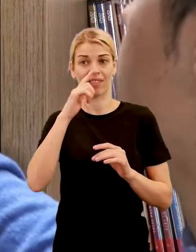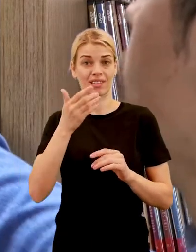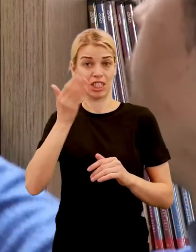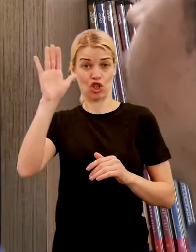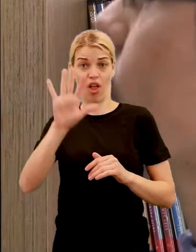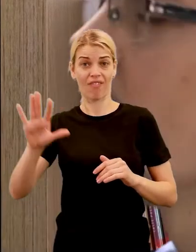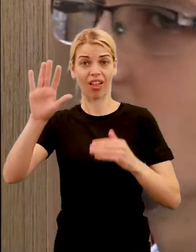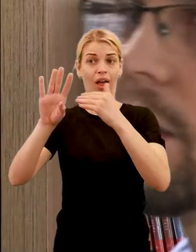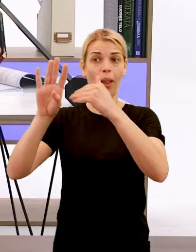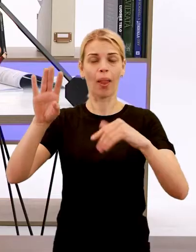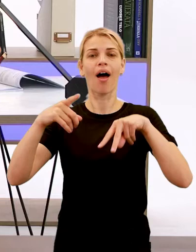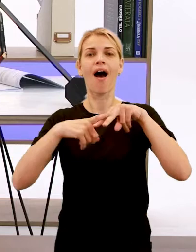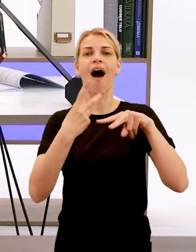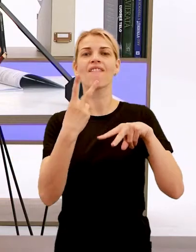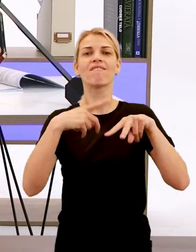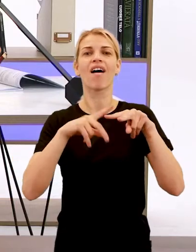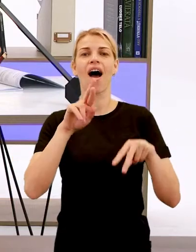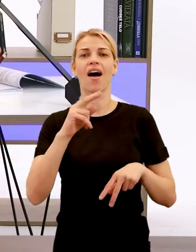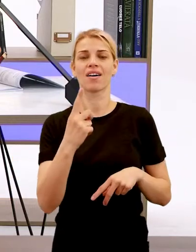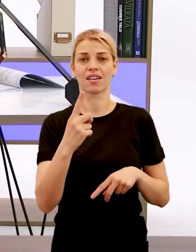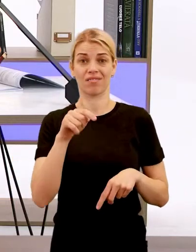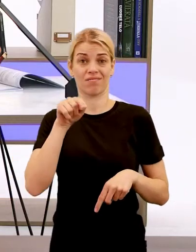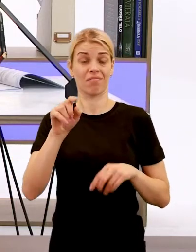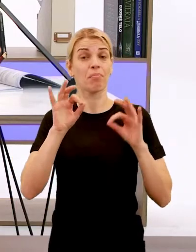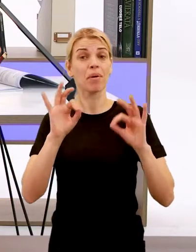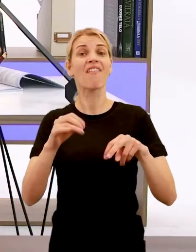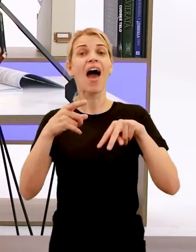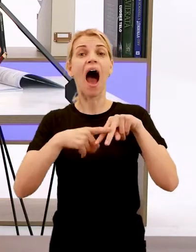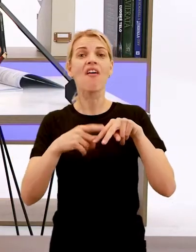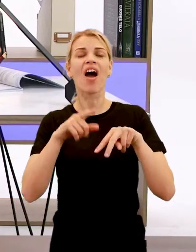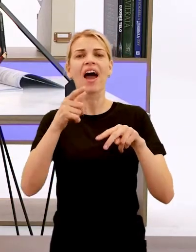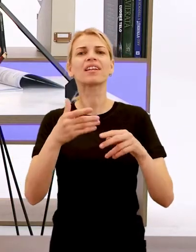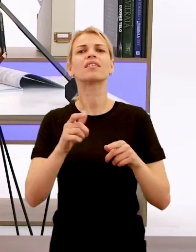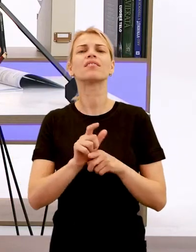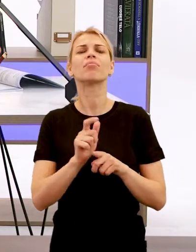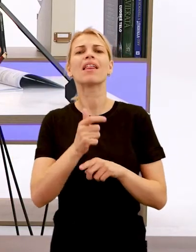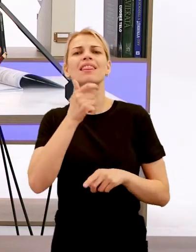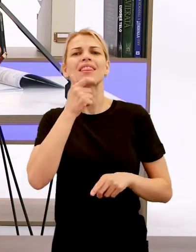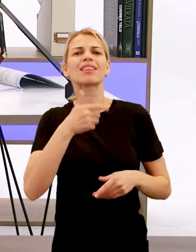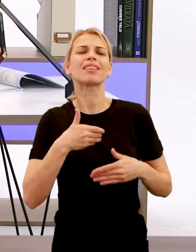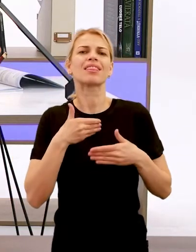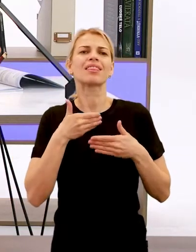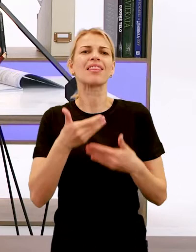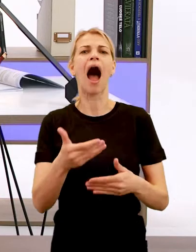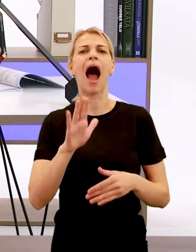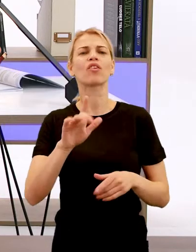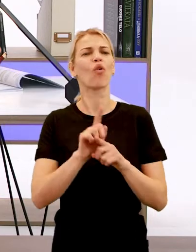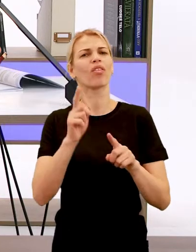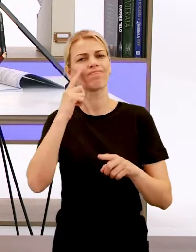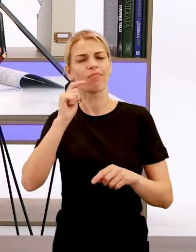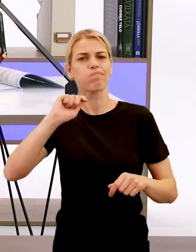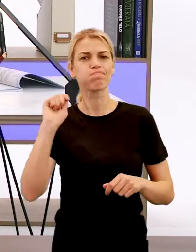Avary boli tiež takým národom, ktorý bol taký bojový národ, ktorý